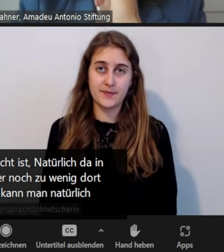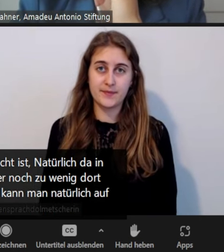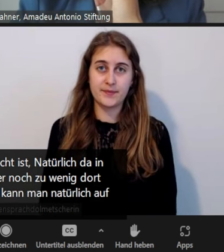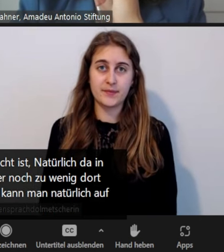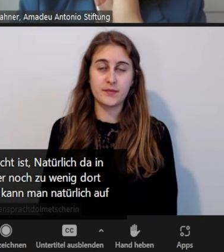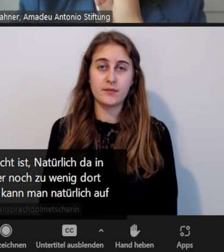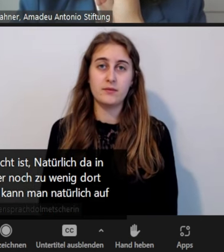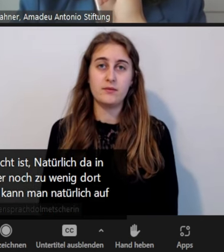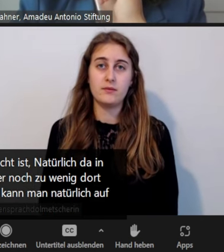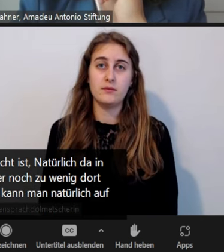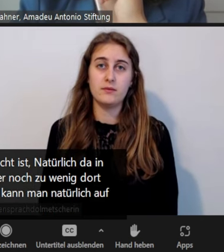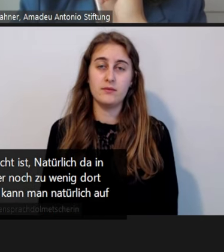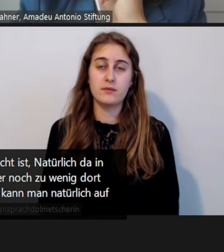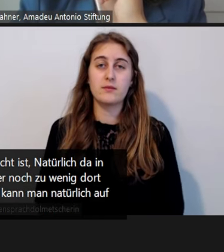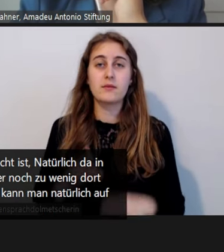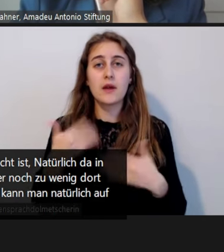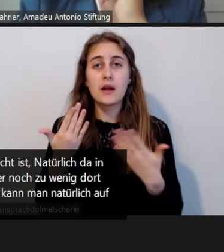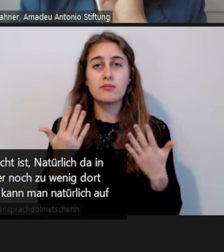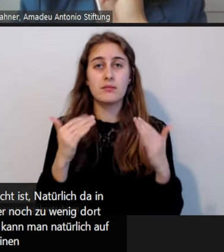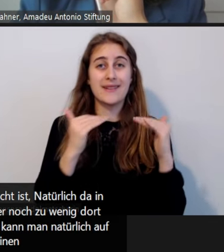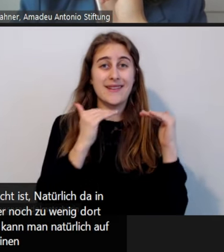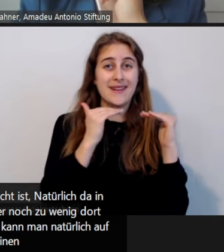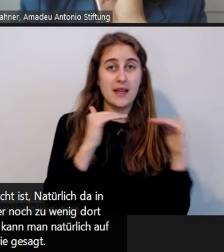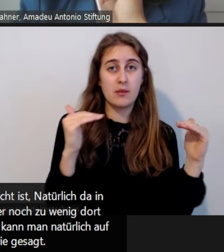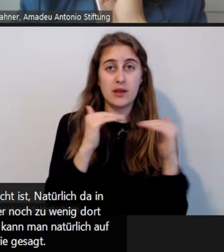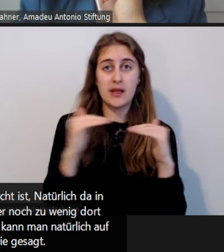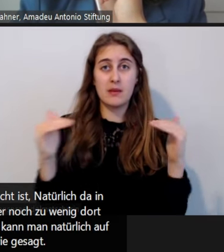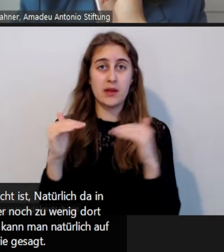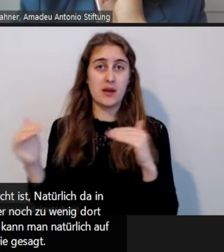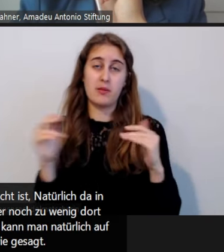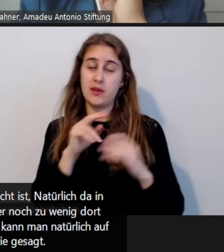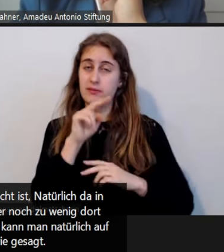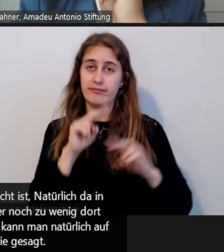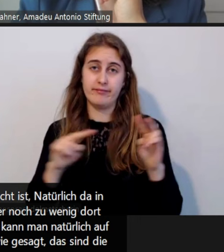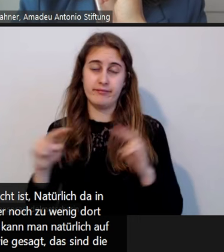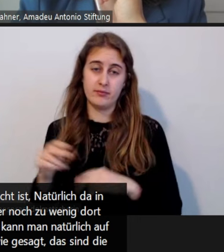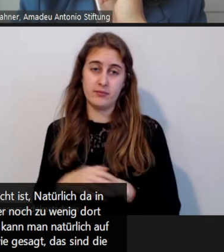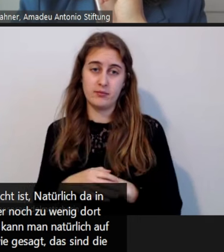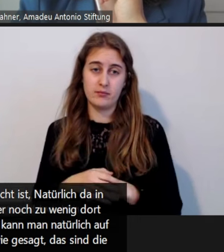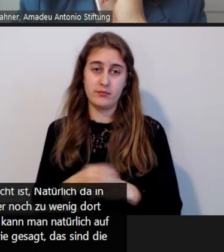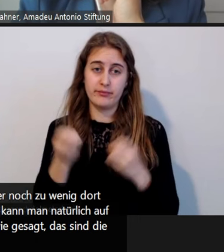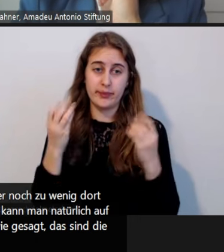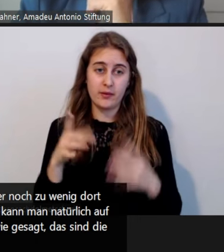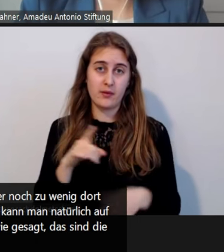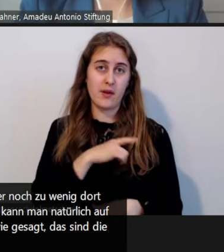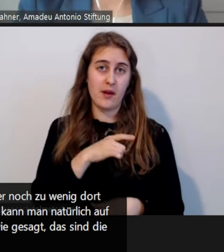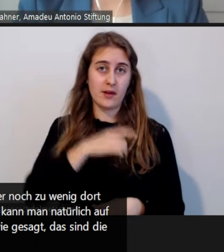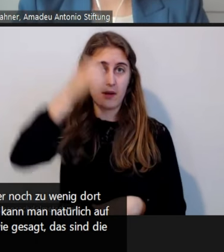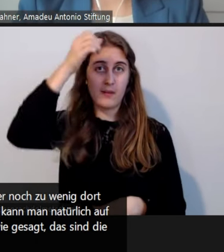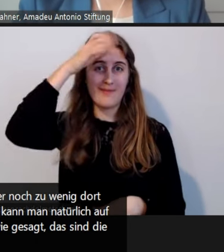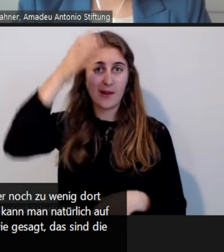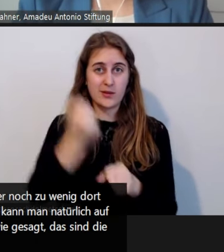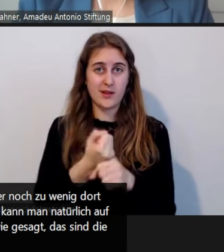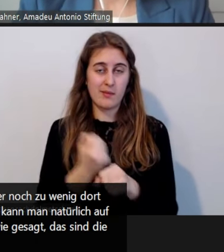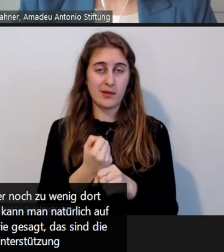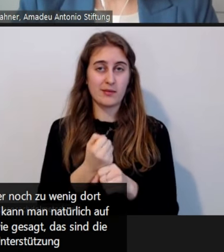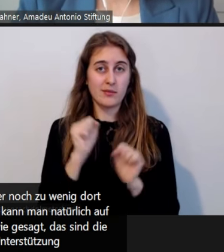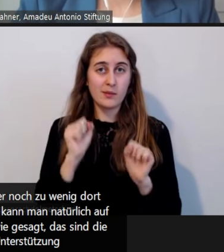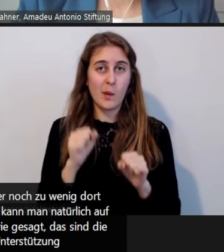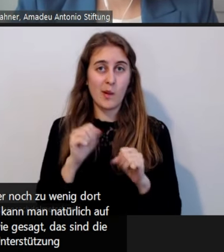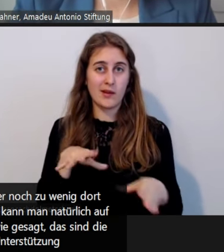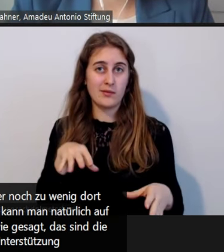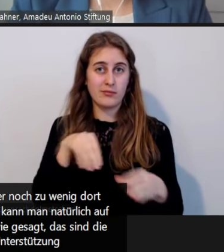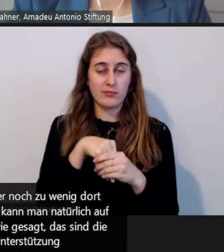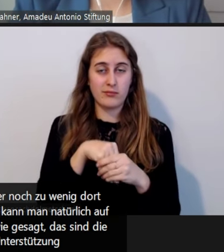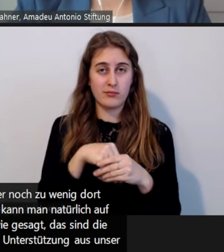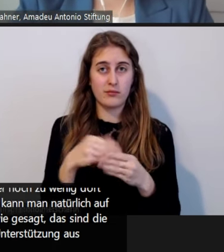Ebenen agieren. Zum einen, wie gesagt, das sind die eigene Bildungsarbeit mit integrieren, zum Beispiel mit Unterstützung dann, zum